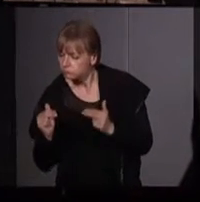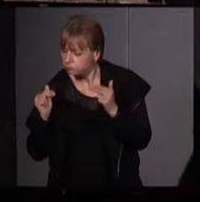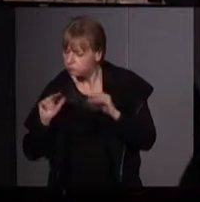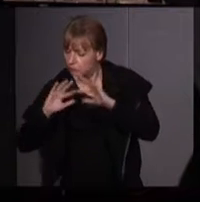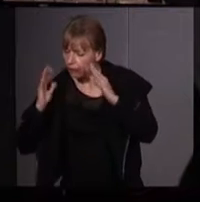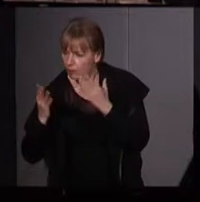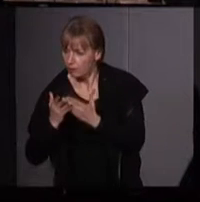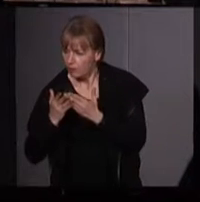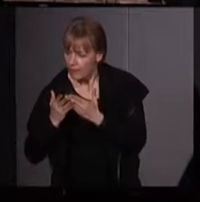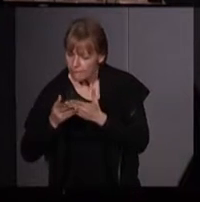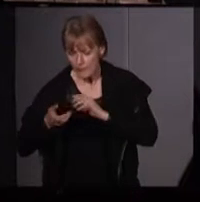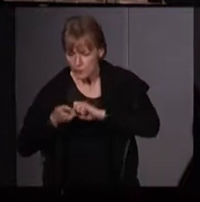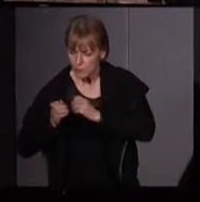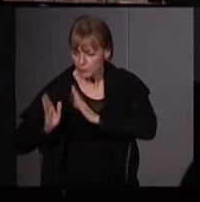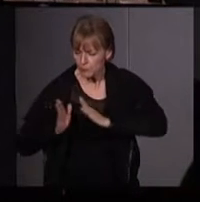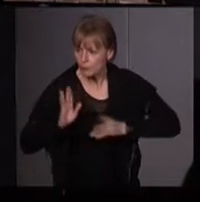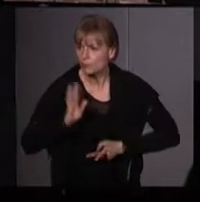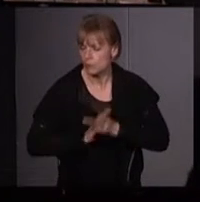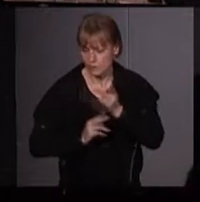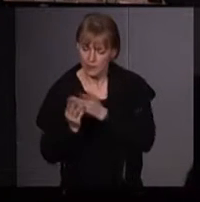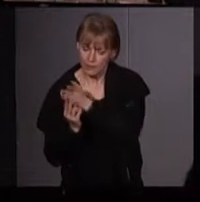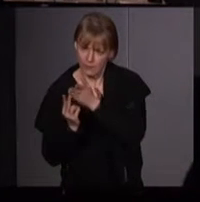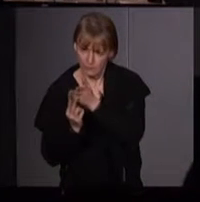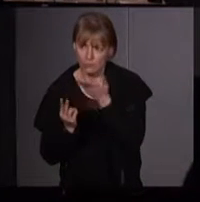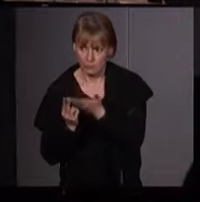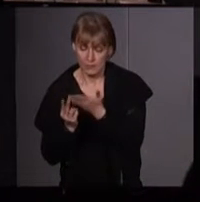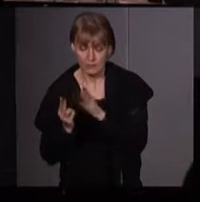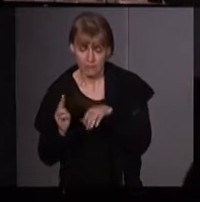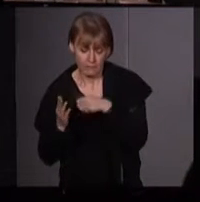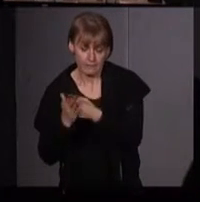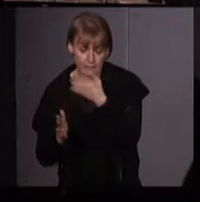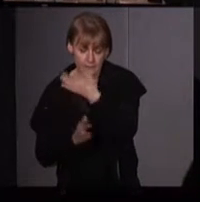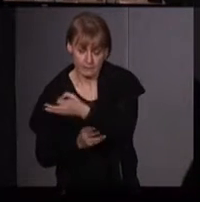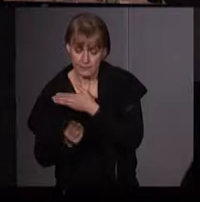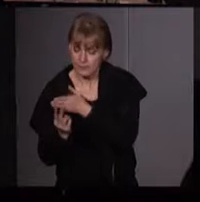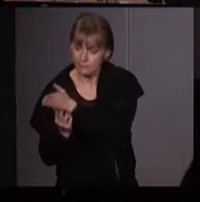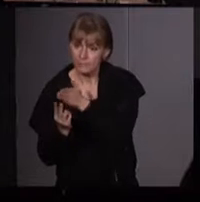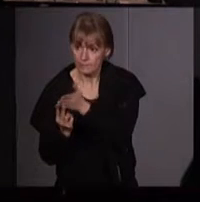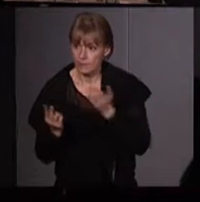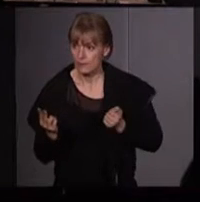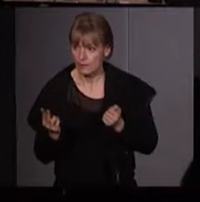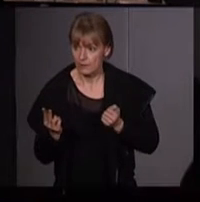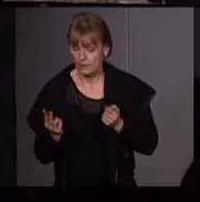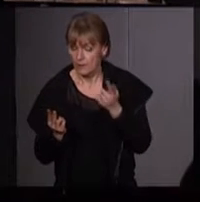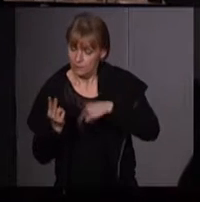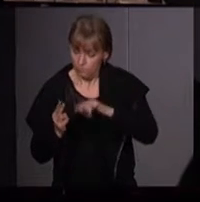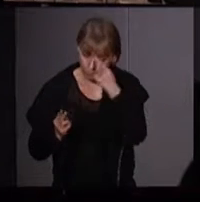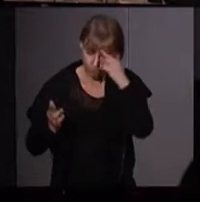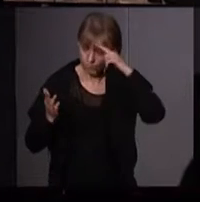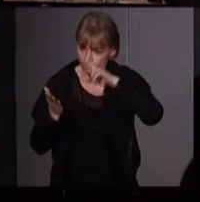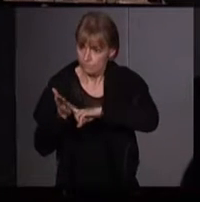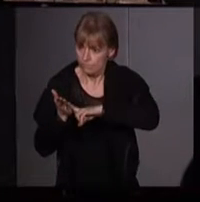larges et de façon plus structurée. Il y a deux actions et c'est avec ça que je vais terminer. Deux actions qui sont vraiment restées dans les annales